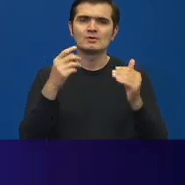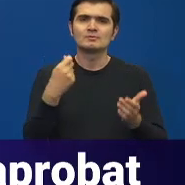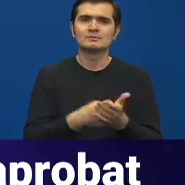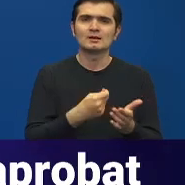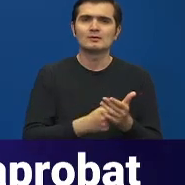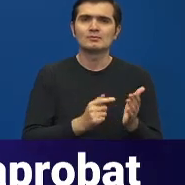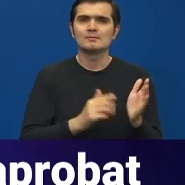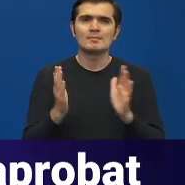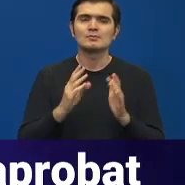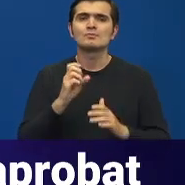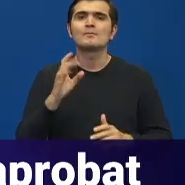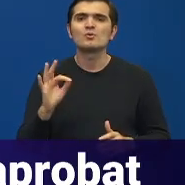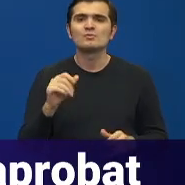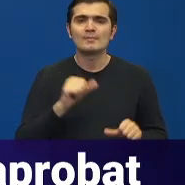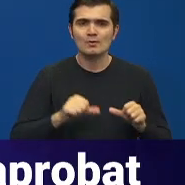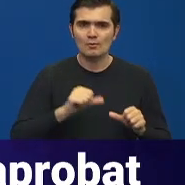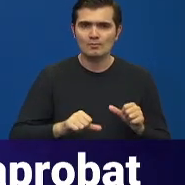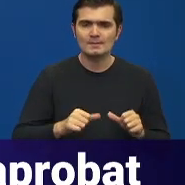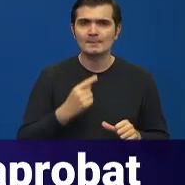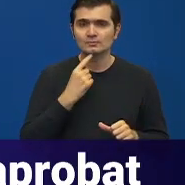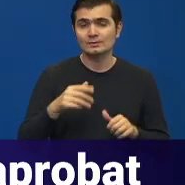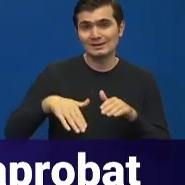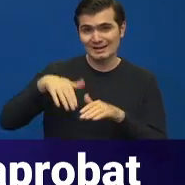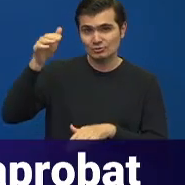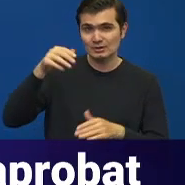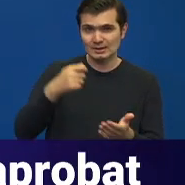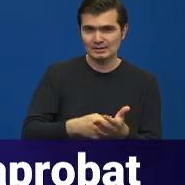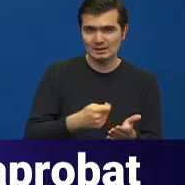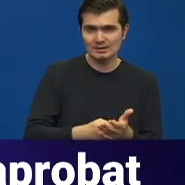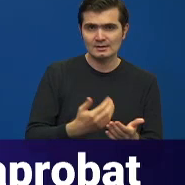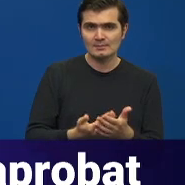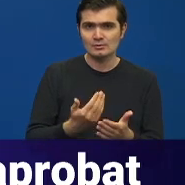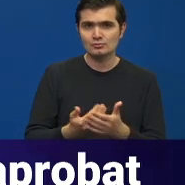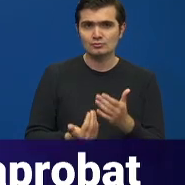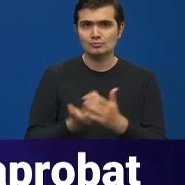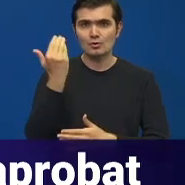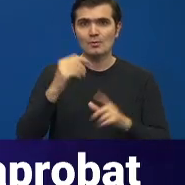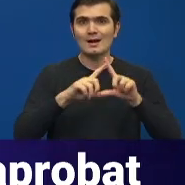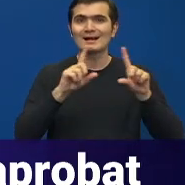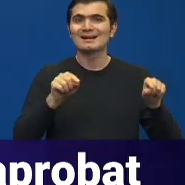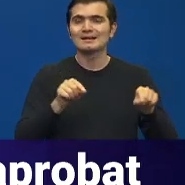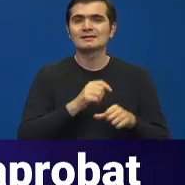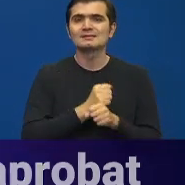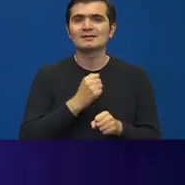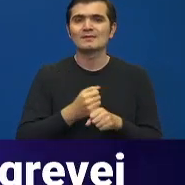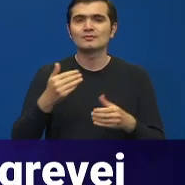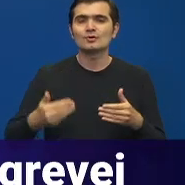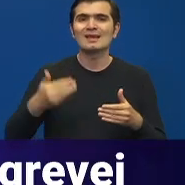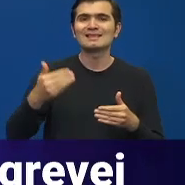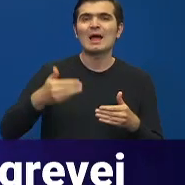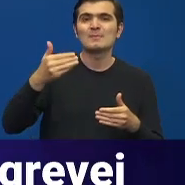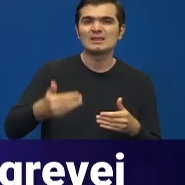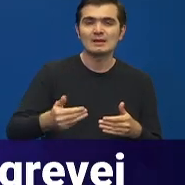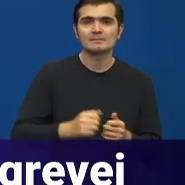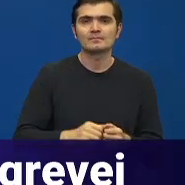solicitat, și include prevederea următoare. Creșterea salarială pe noua grillă se va face etapizat prima tranșă,